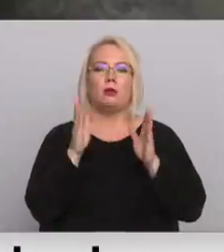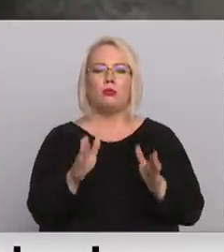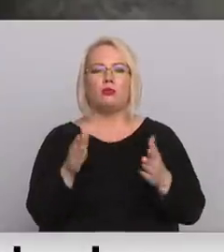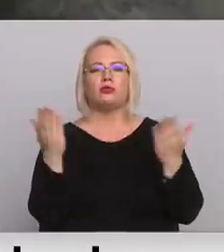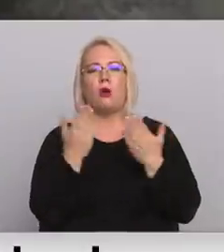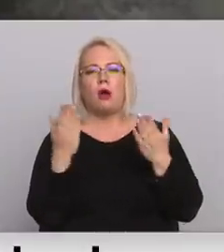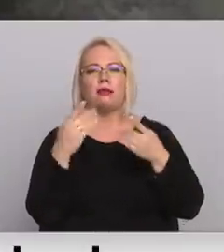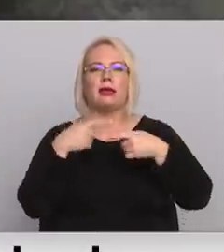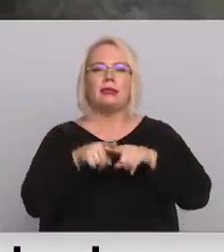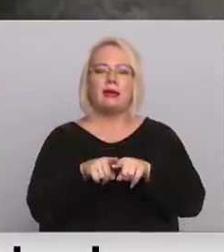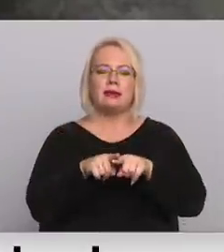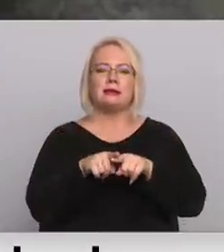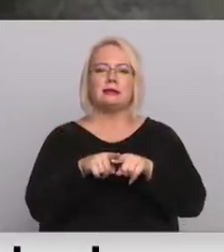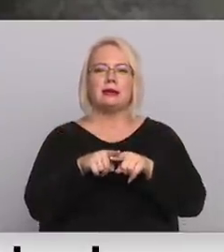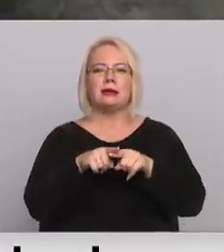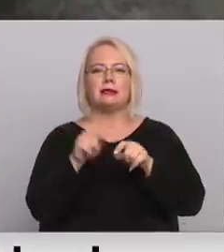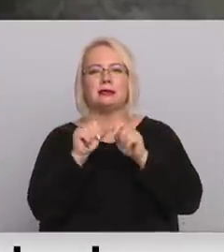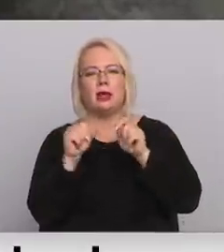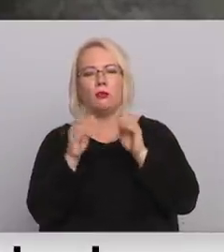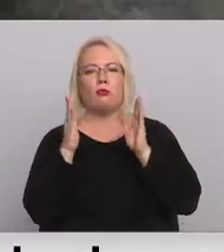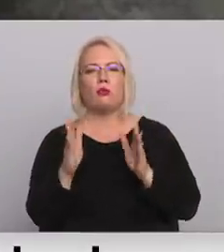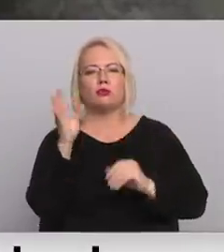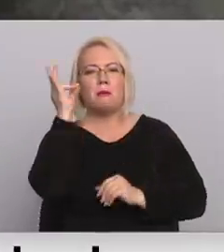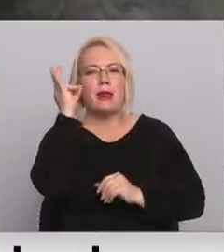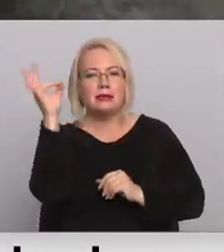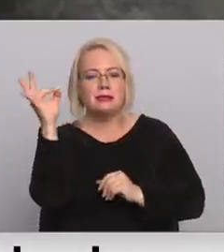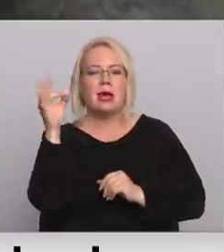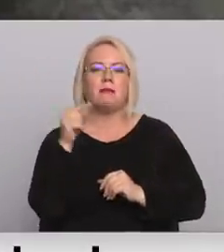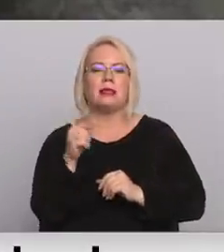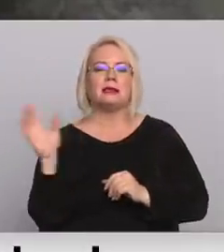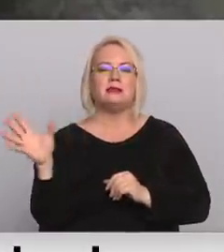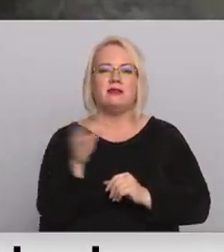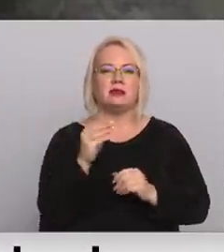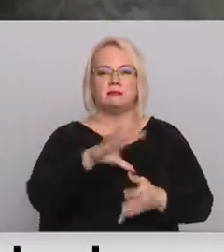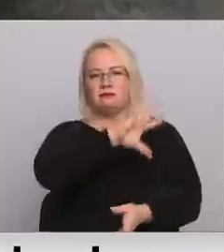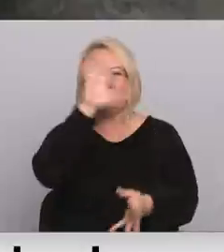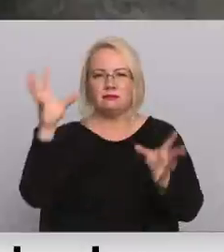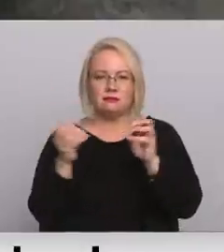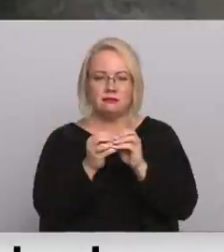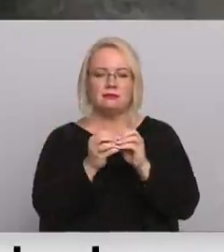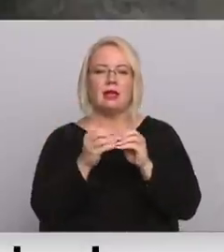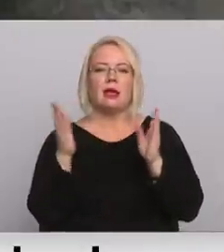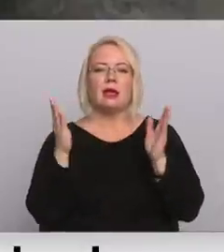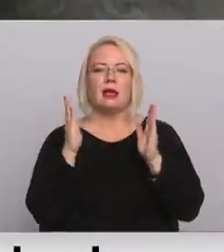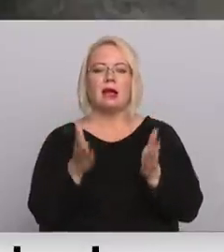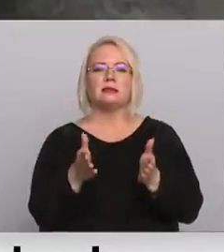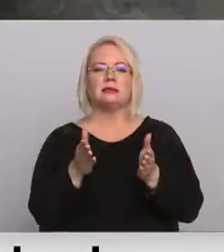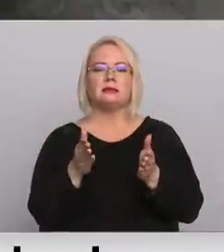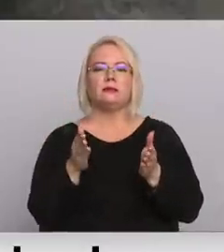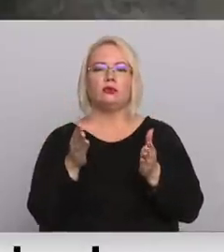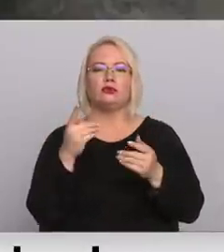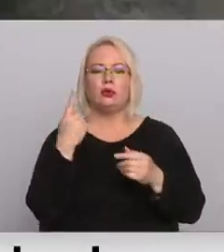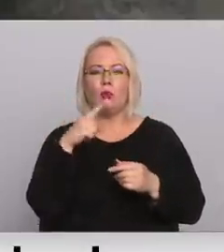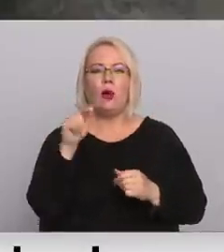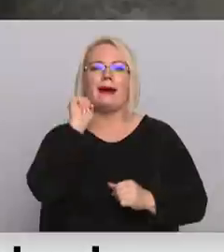tehniskas detaļas tiks precizētas, bet katrā ziņā šis ir viss tas pasākumu kopums, kas stājas spēkā jau